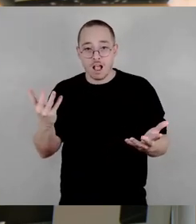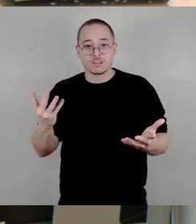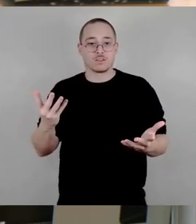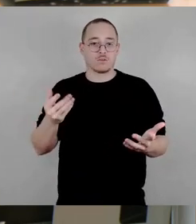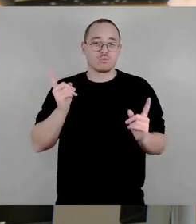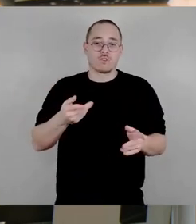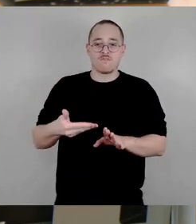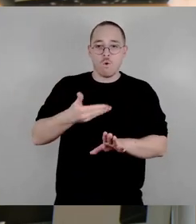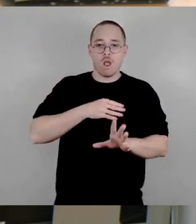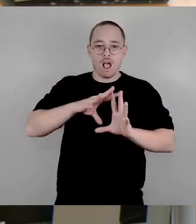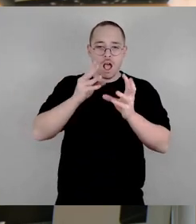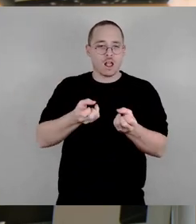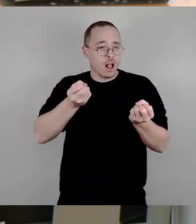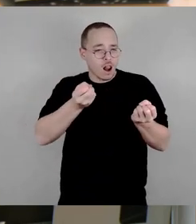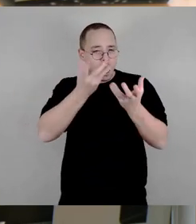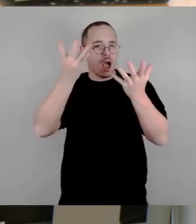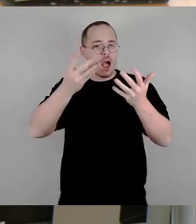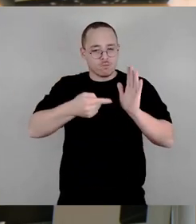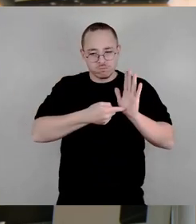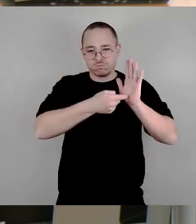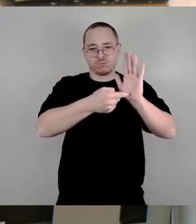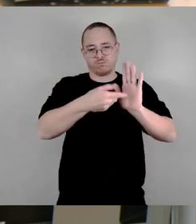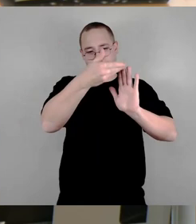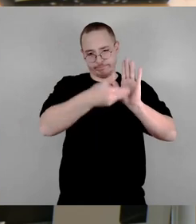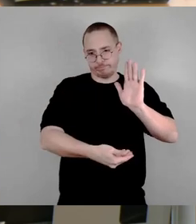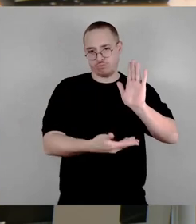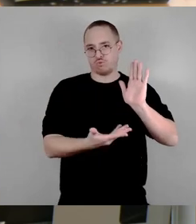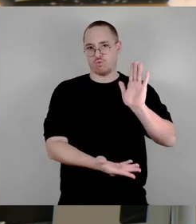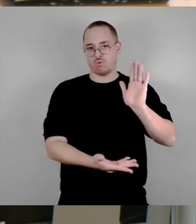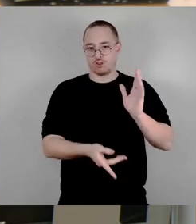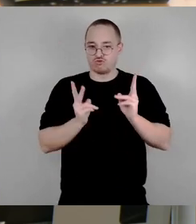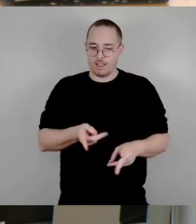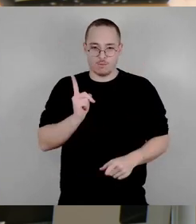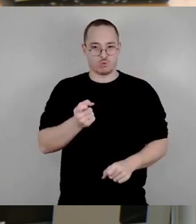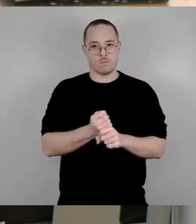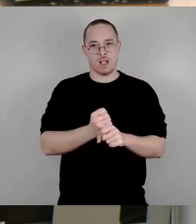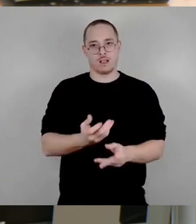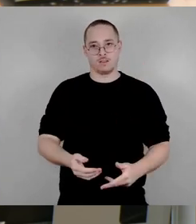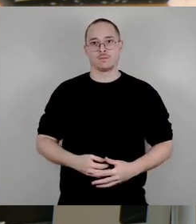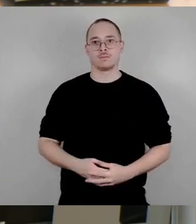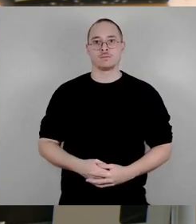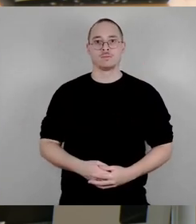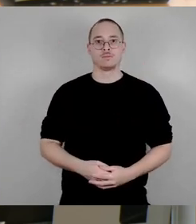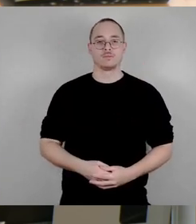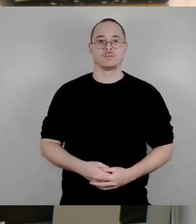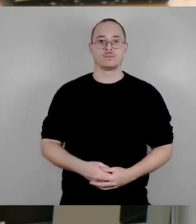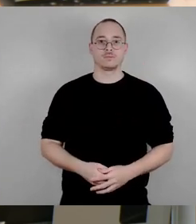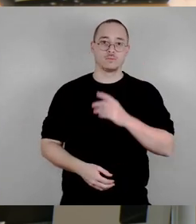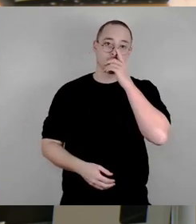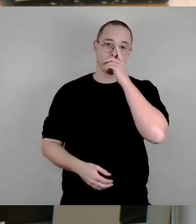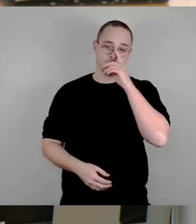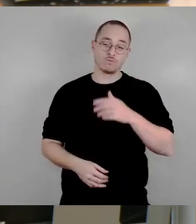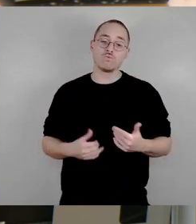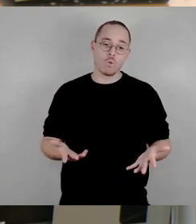sagt, wir als Stadt machen das für die Zukunft, muss alles auf dem Tisch liegen. Und das ist der Inhalt unseres